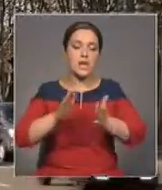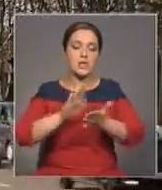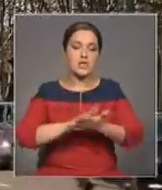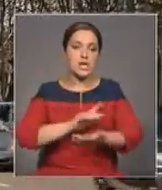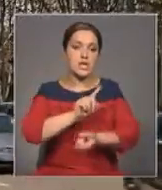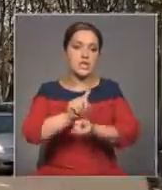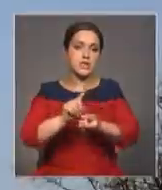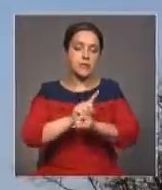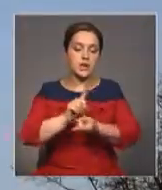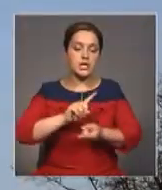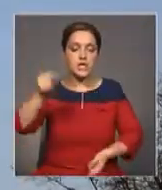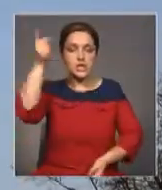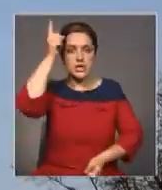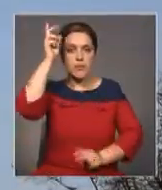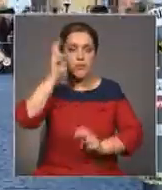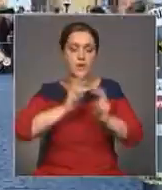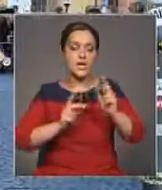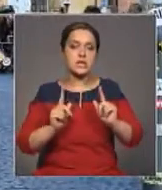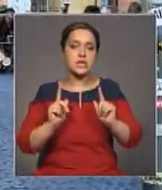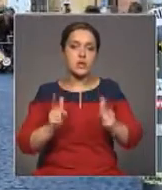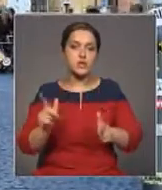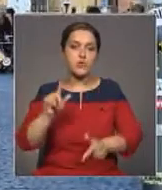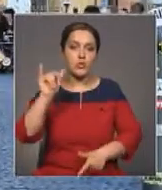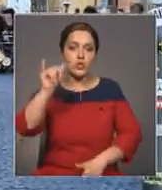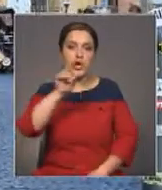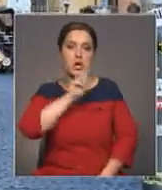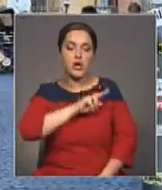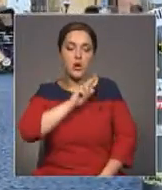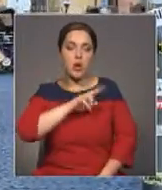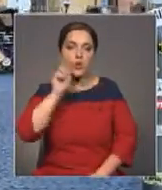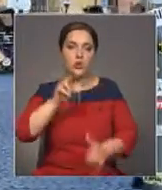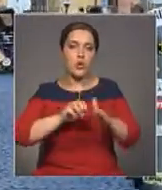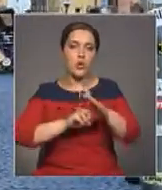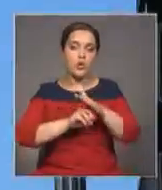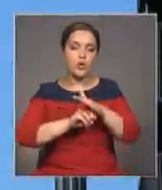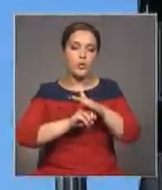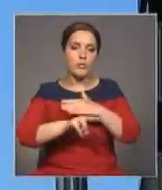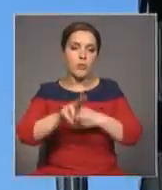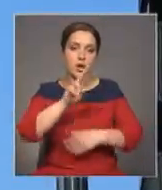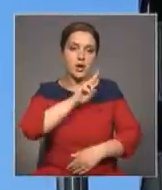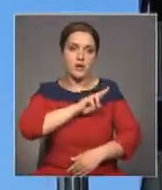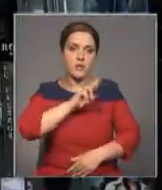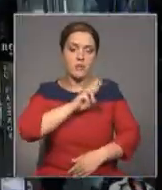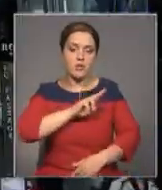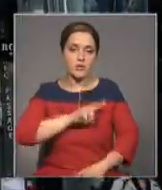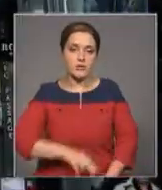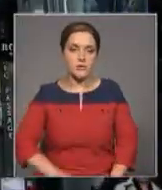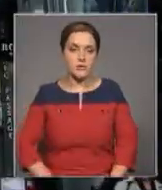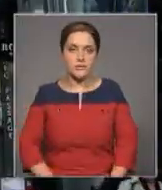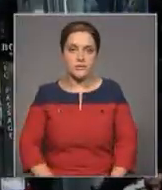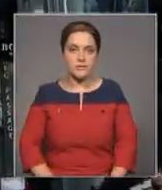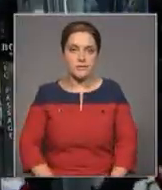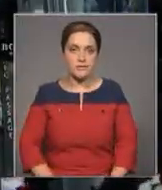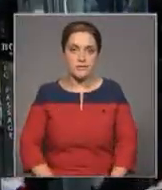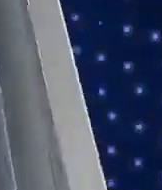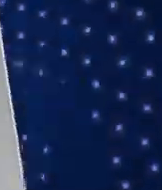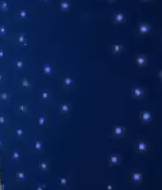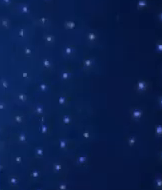предприятия согласны уже даже на то, чтобы у них работали беженцы. Шолпан Айманбаева, Милослав Лавриновский, Германия.